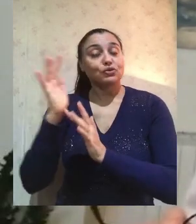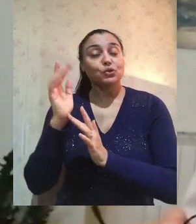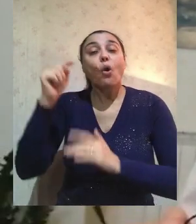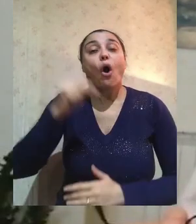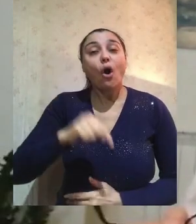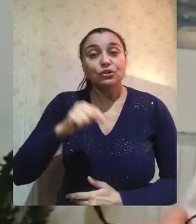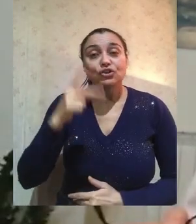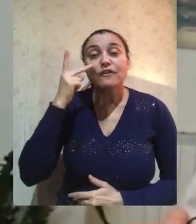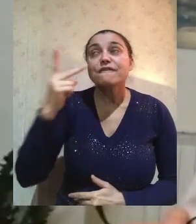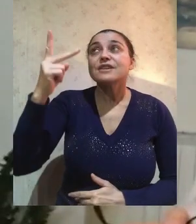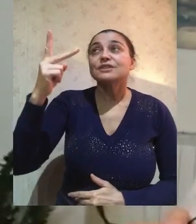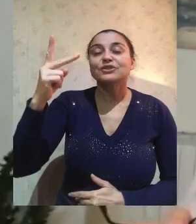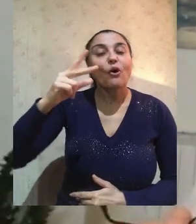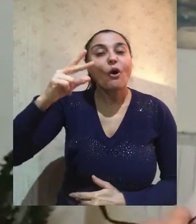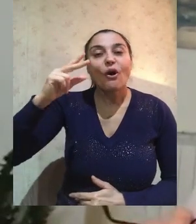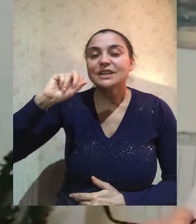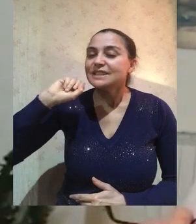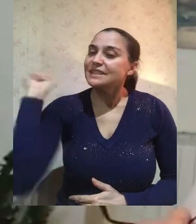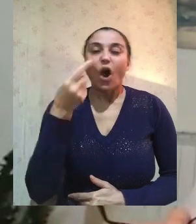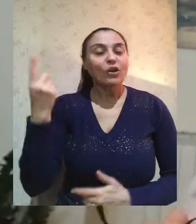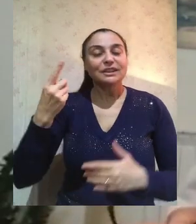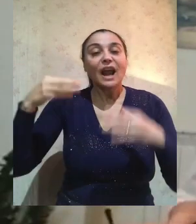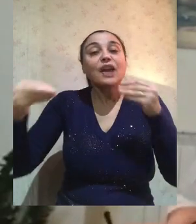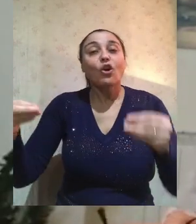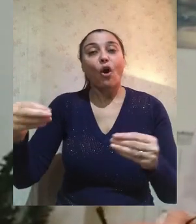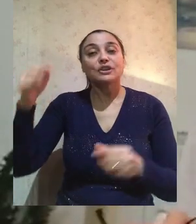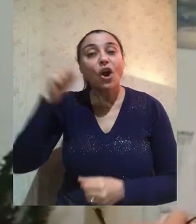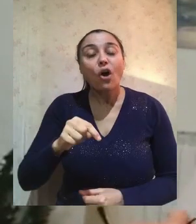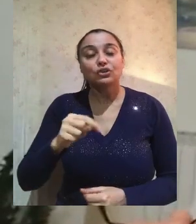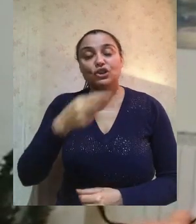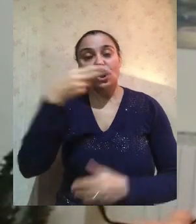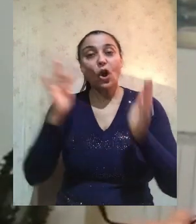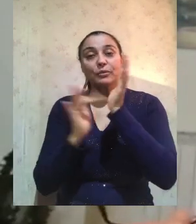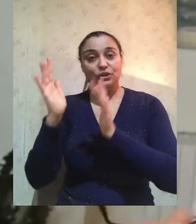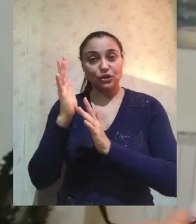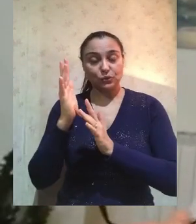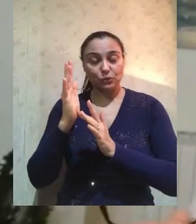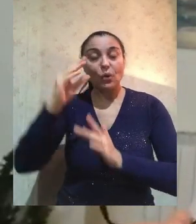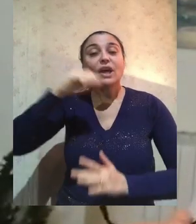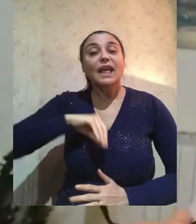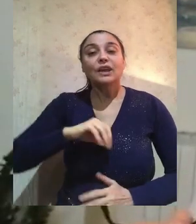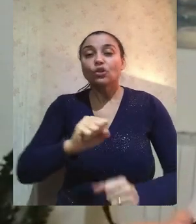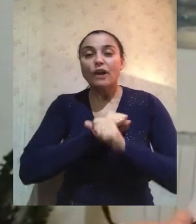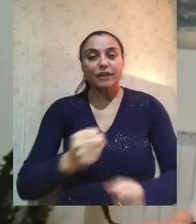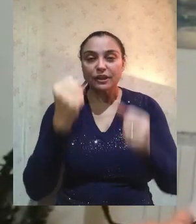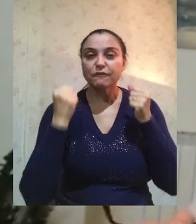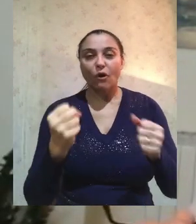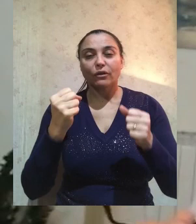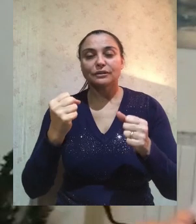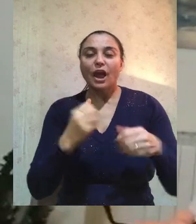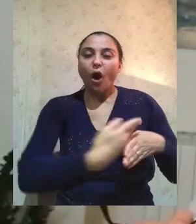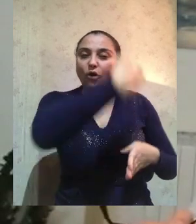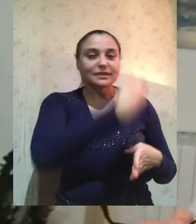oggi abbiamo visto cose straordinarie oggi in Cristo Gesù con la fede giusta quella operante che non